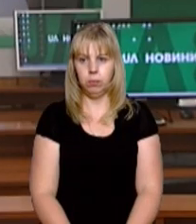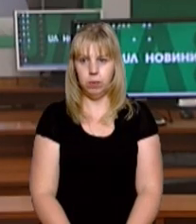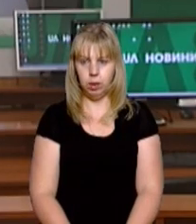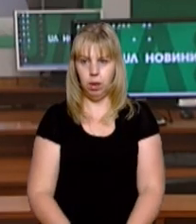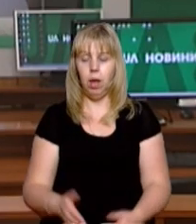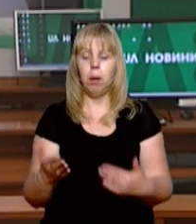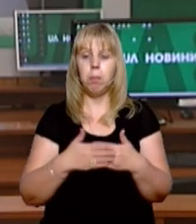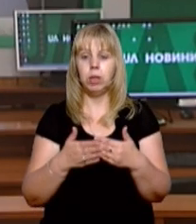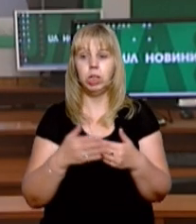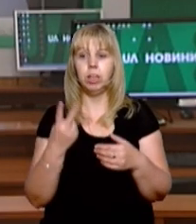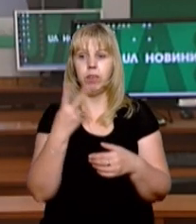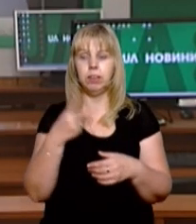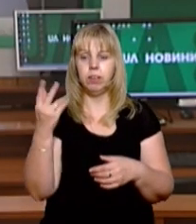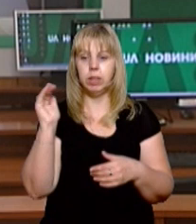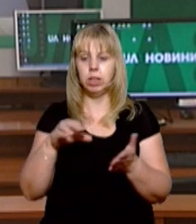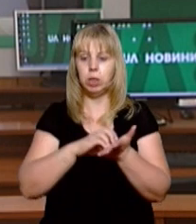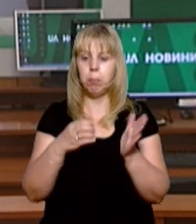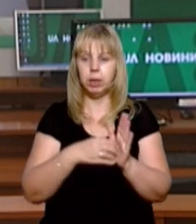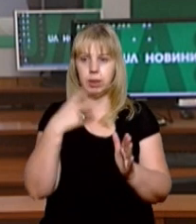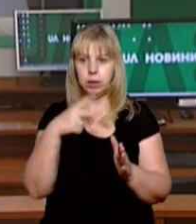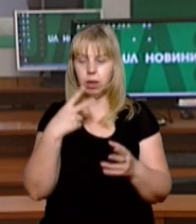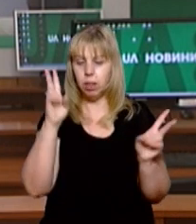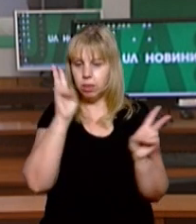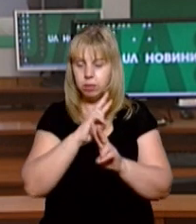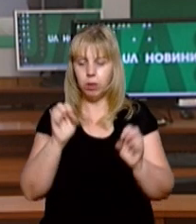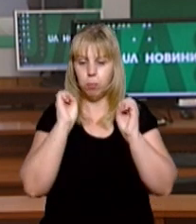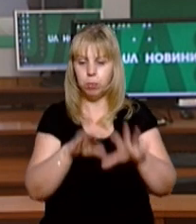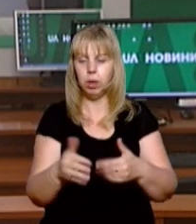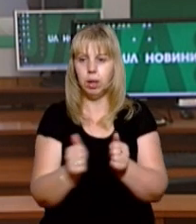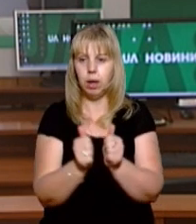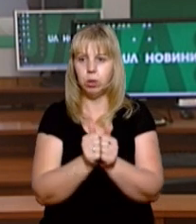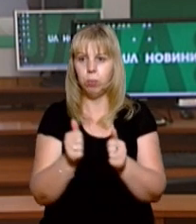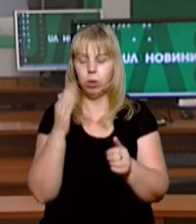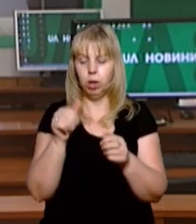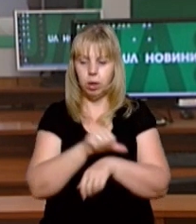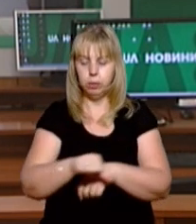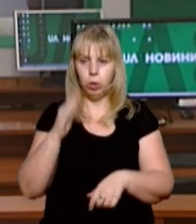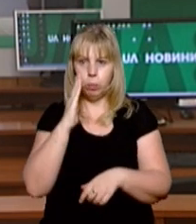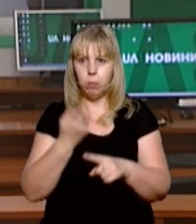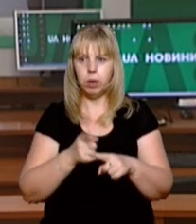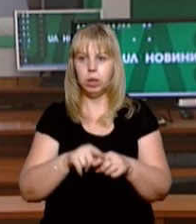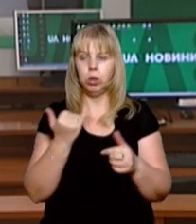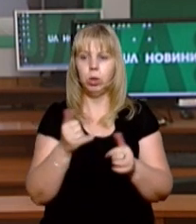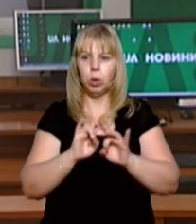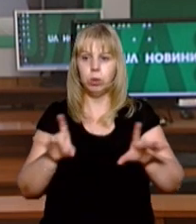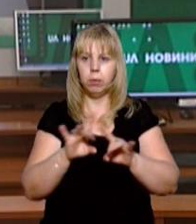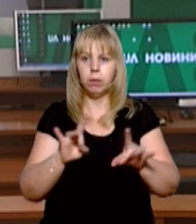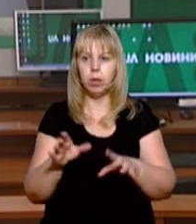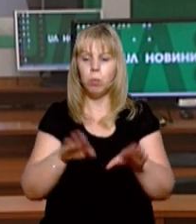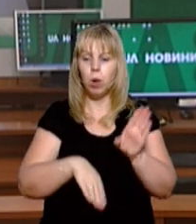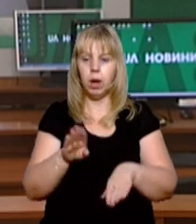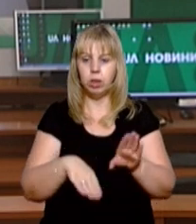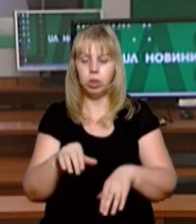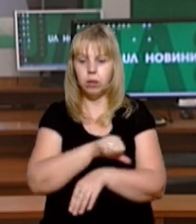Майже 22 тисячі пачок цигарок невідомі покинули біля кордону з Румунією. Про це сьогодні розповіла речниця